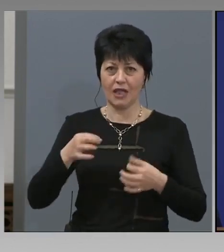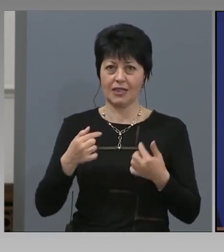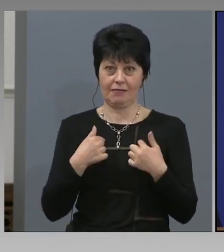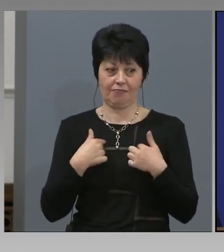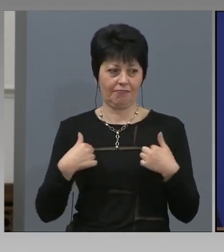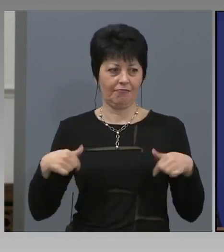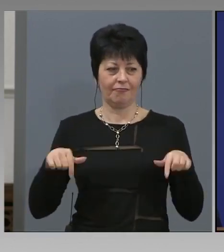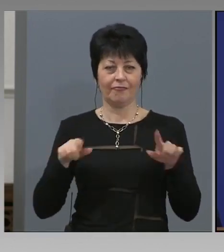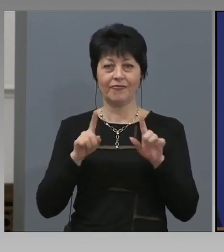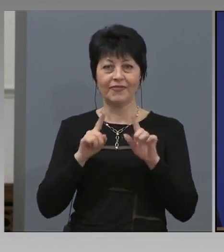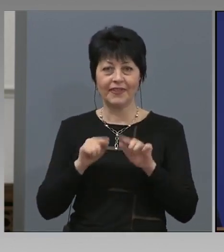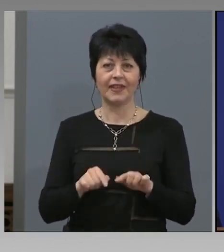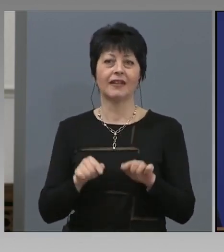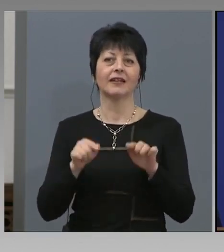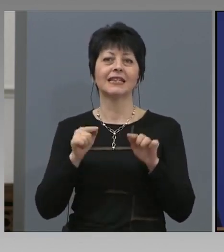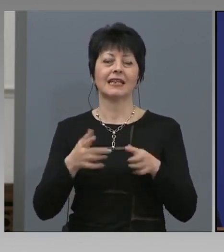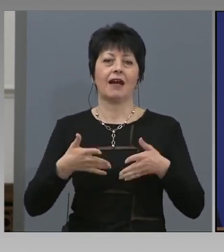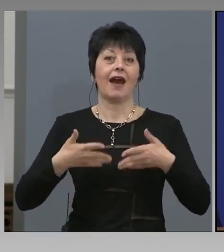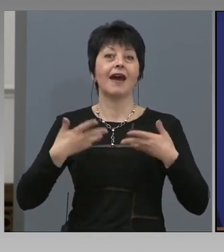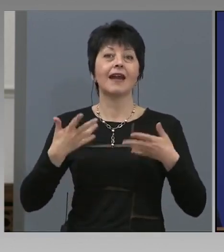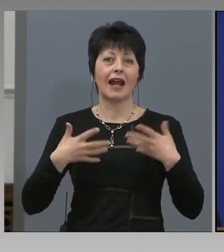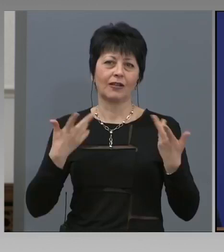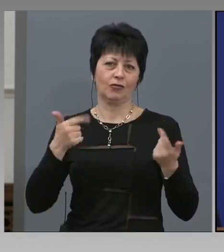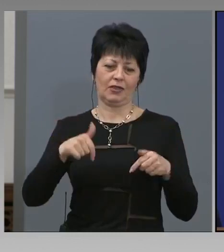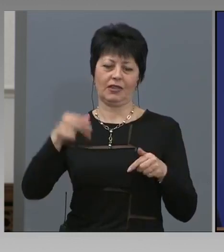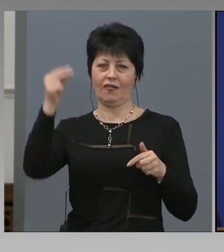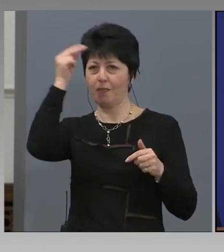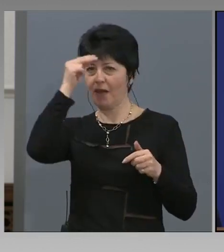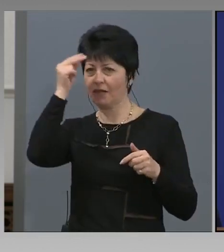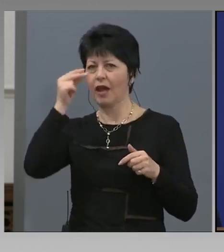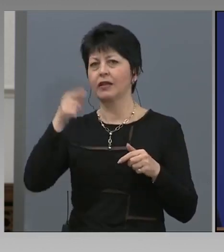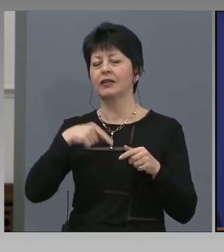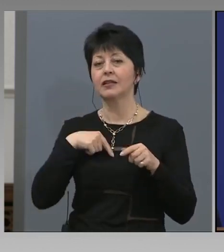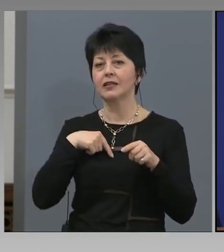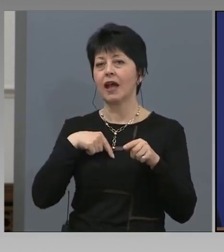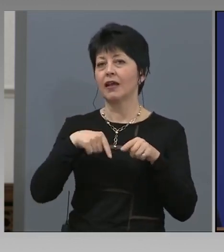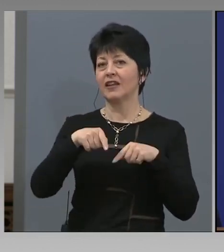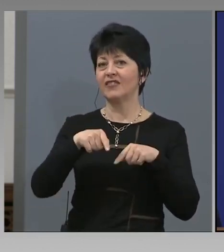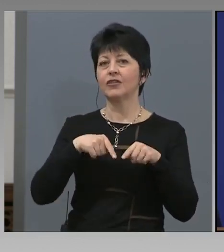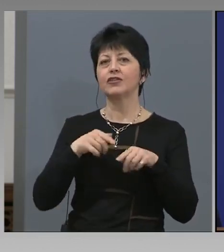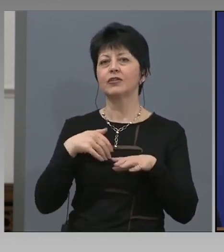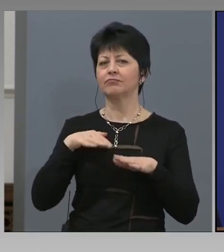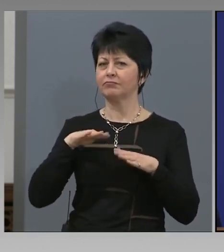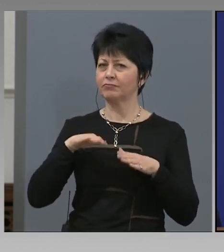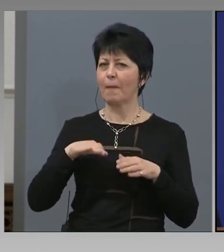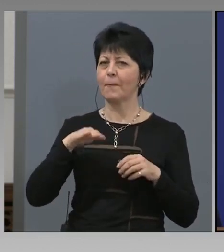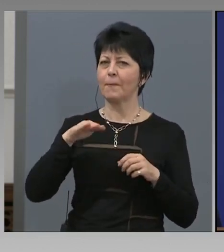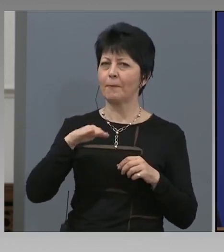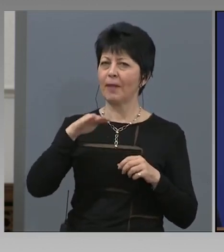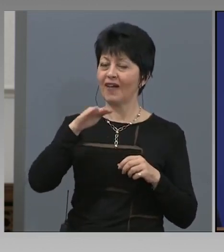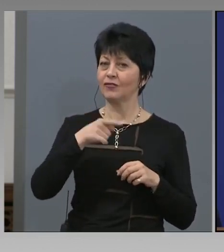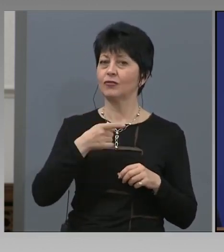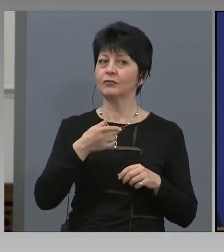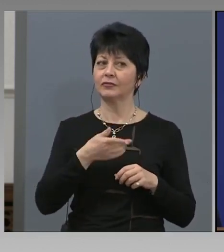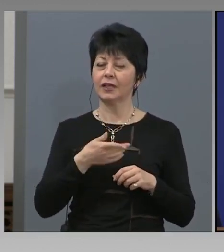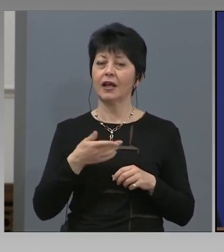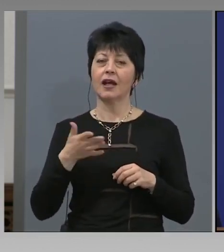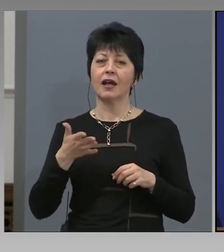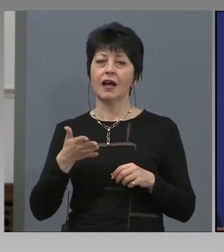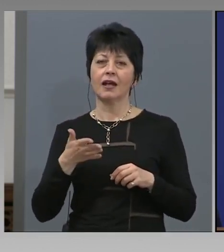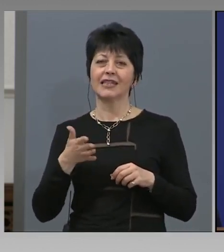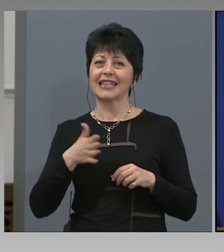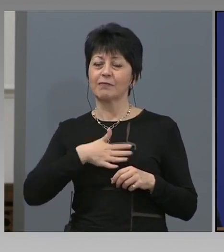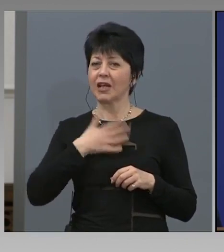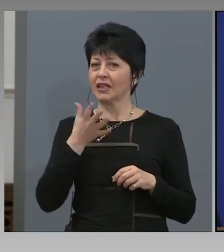за радост България се движиме бавно и смъртните случаи, защото това, което колегата от Бил